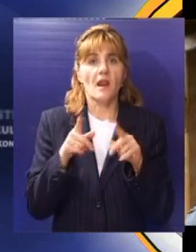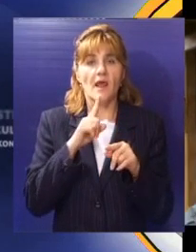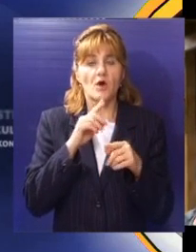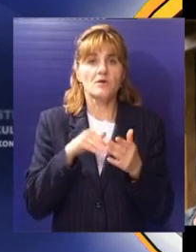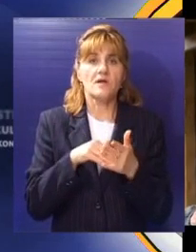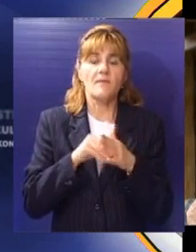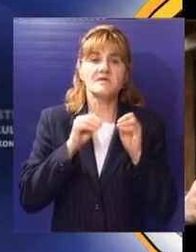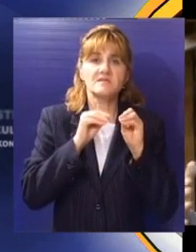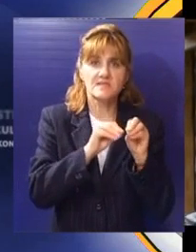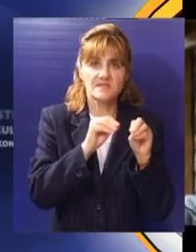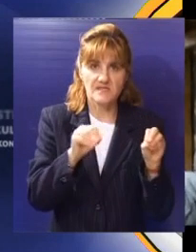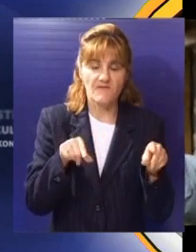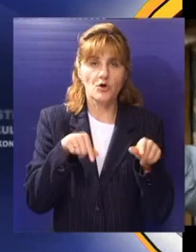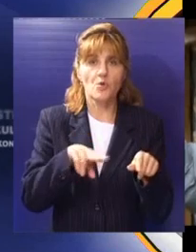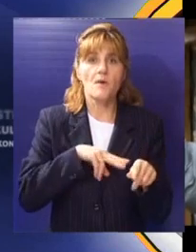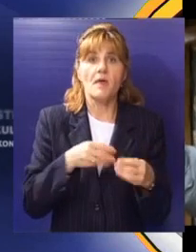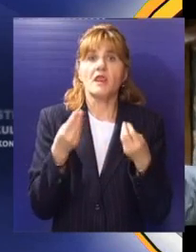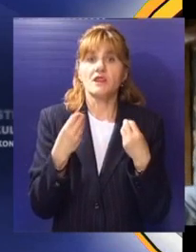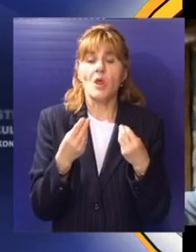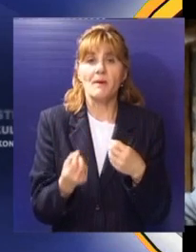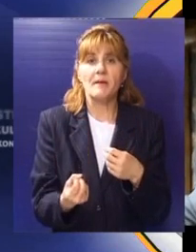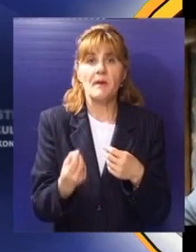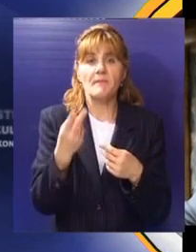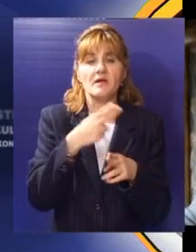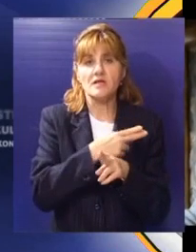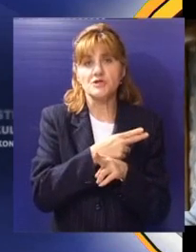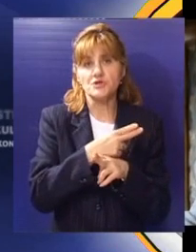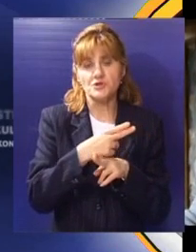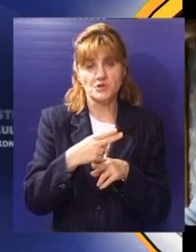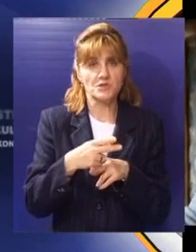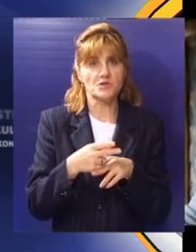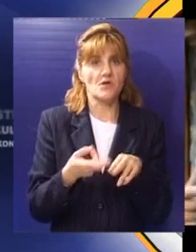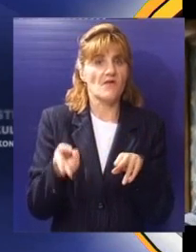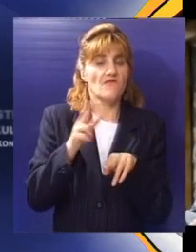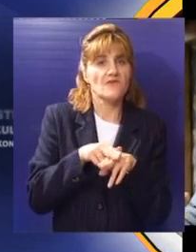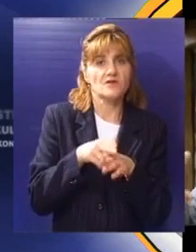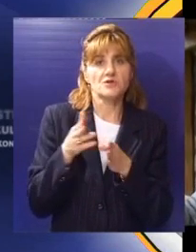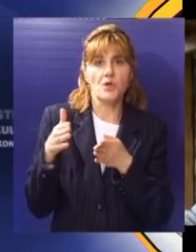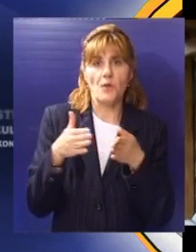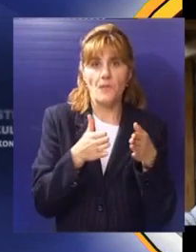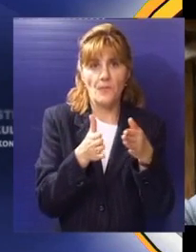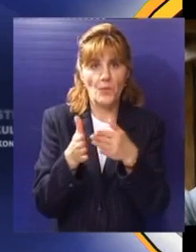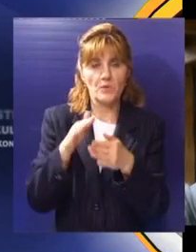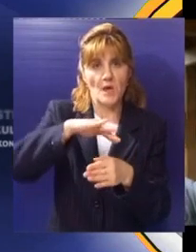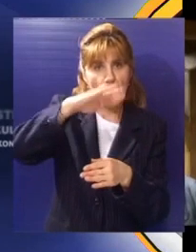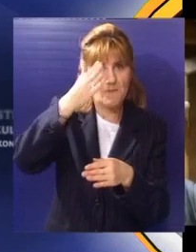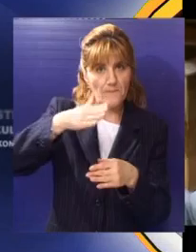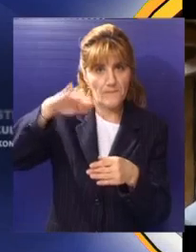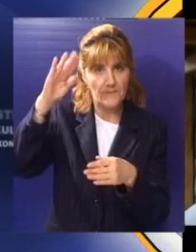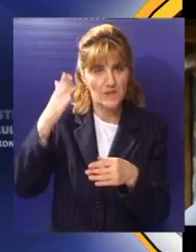neko da dođe da posavjetuje, jer ovdje ima dobra priroda, etaknuta priroda, pećine, putevi,